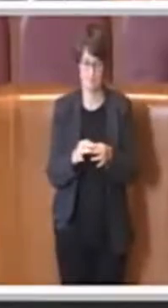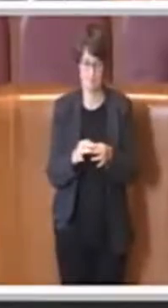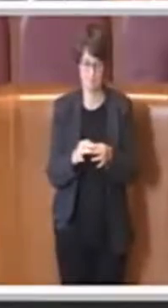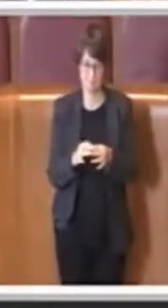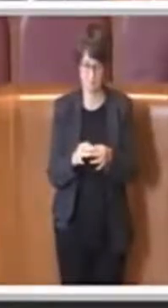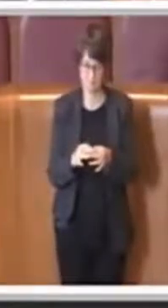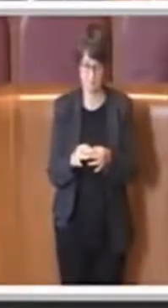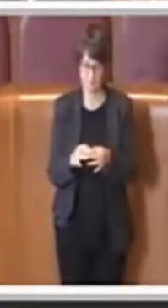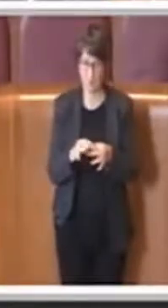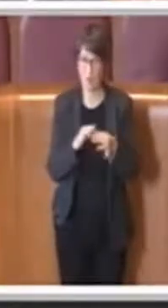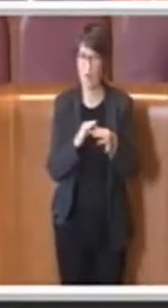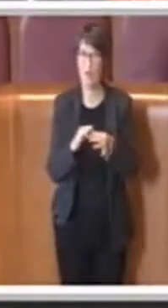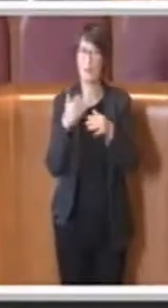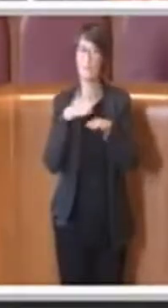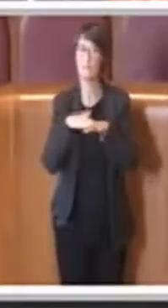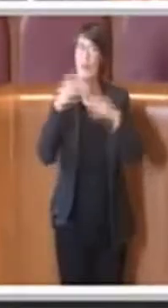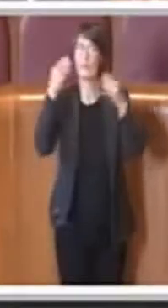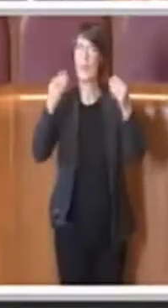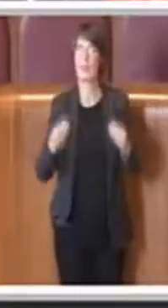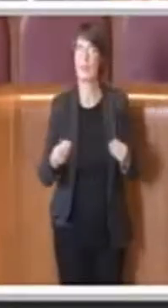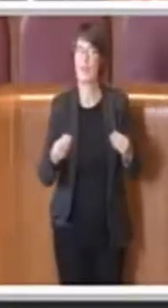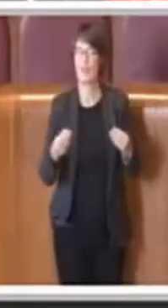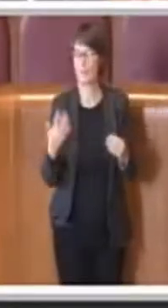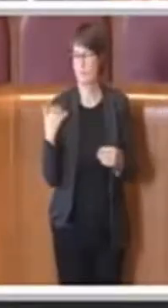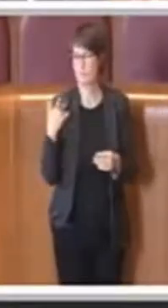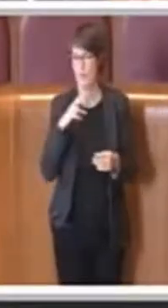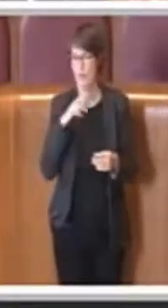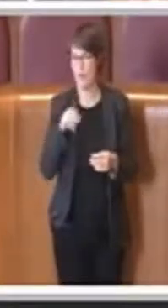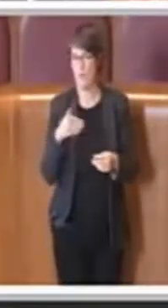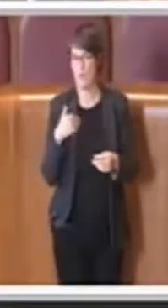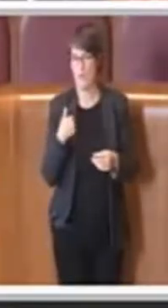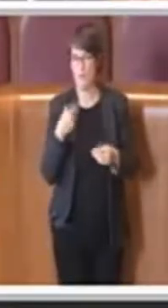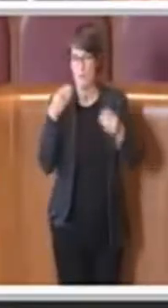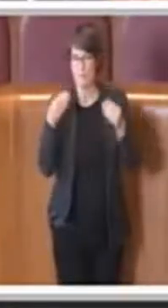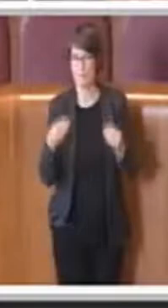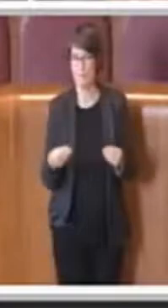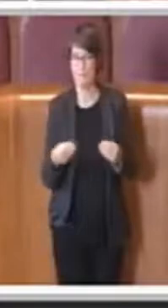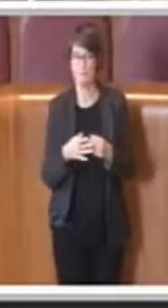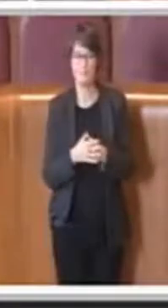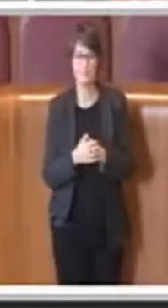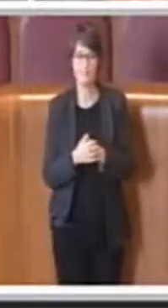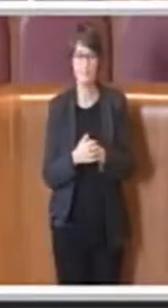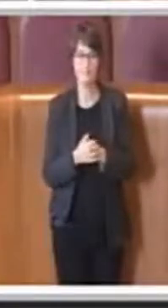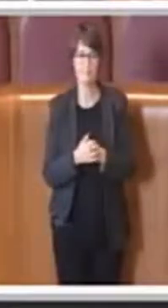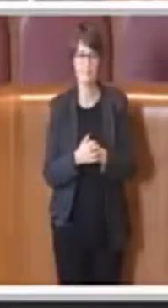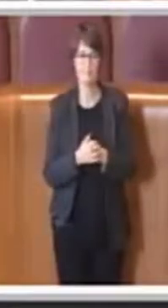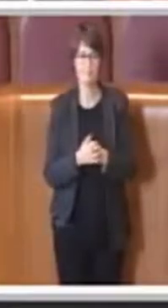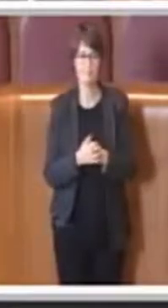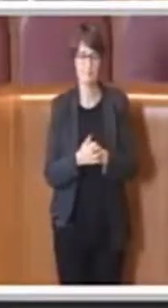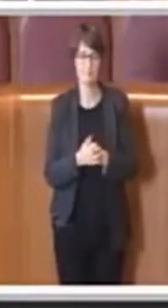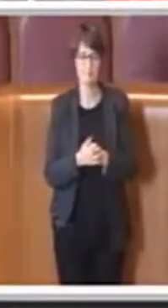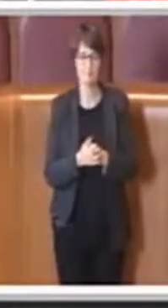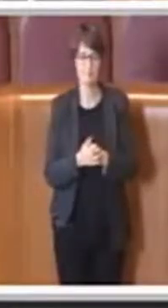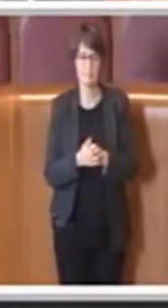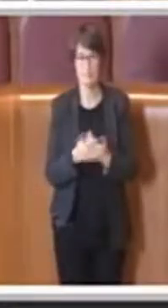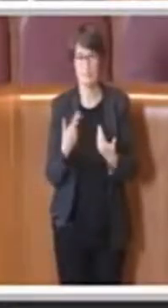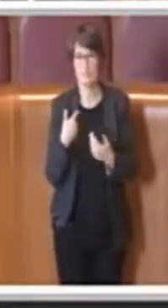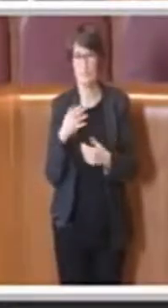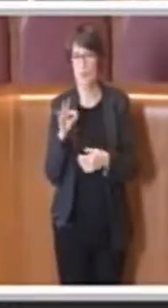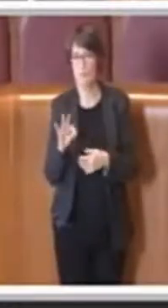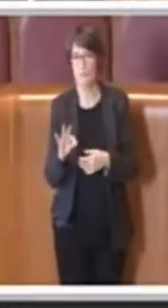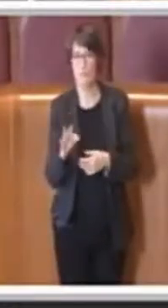piattaforma di cui parlavo prima. Quindi, proprio anche in termini di economicità, efficienza